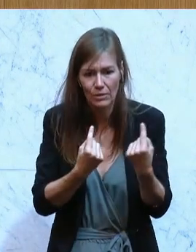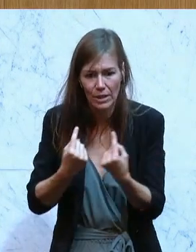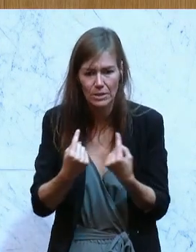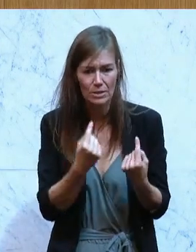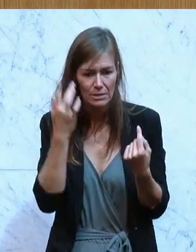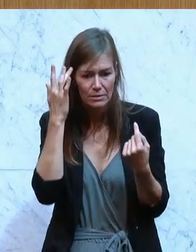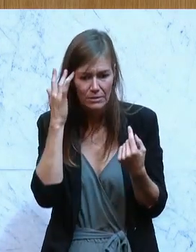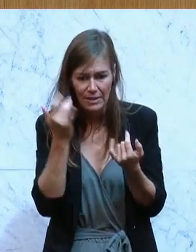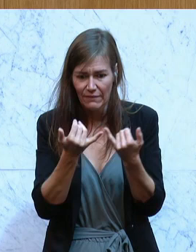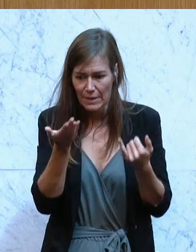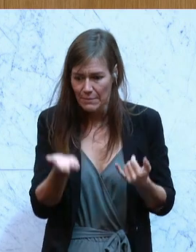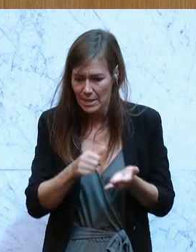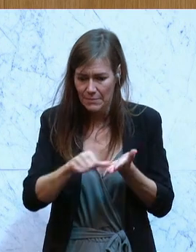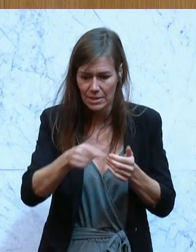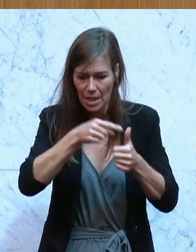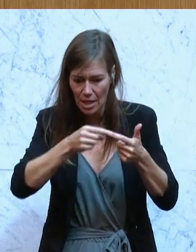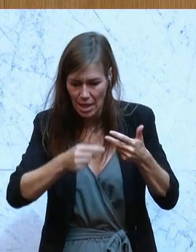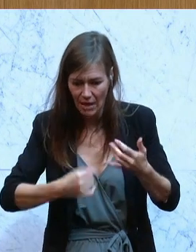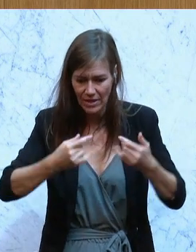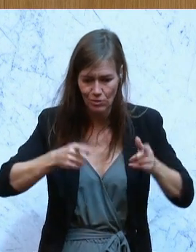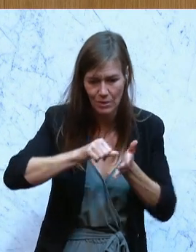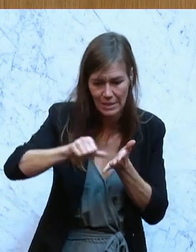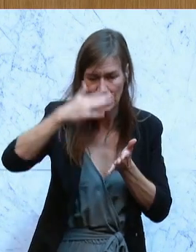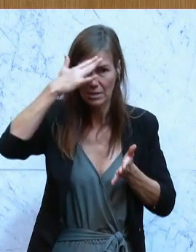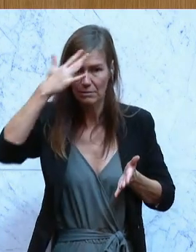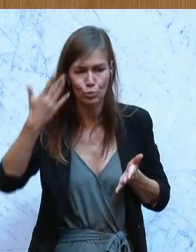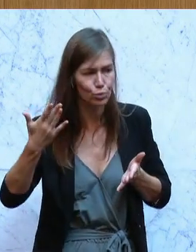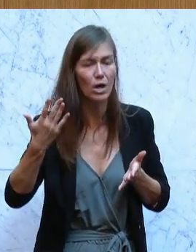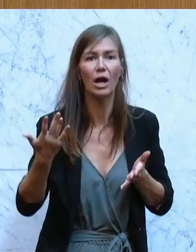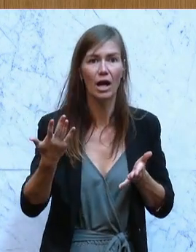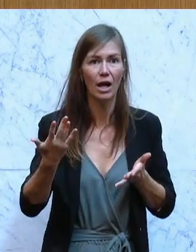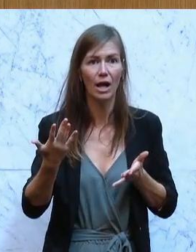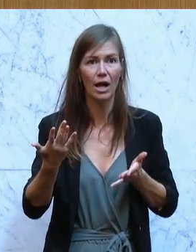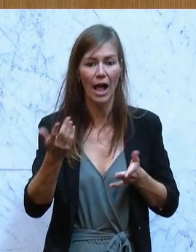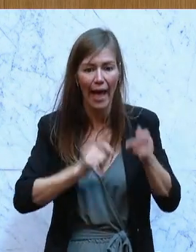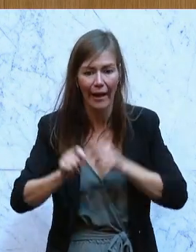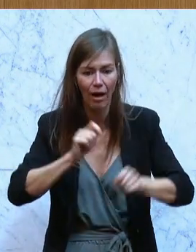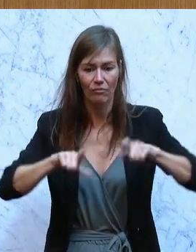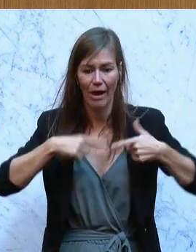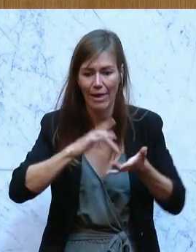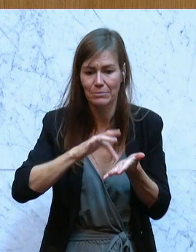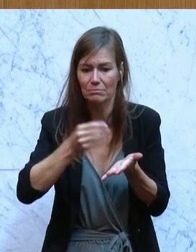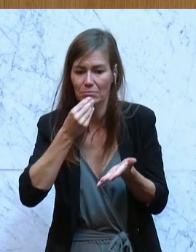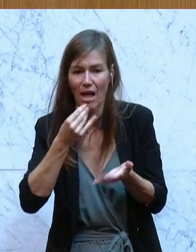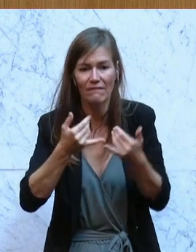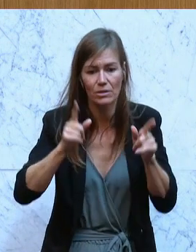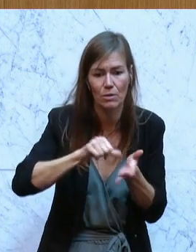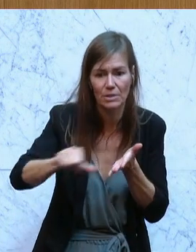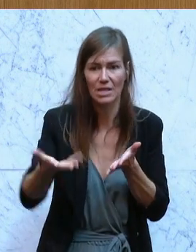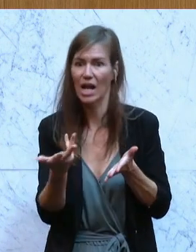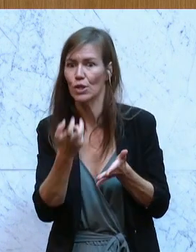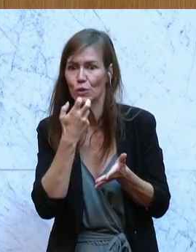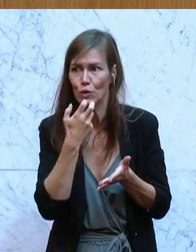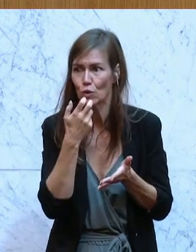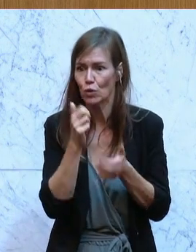nicht wissen, wie sie ihre Miete bezahlen sollen, wie sie ihre Lebensmittel bezahlen sollen, wie sie ihre Stromrechnung bezahlen sollen